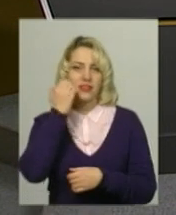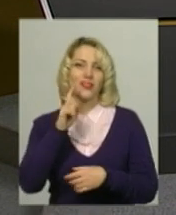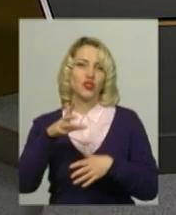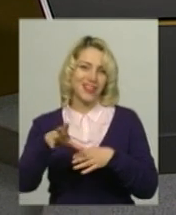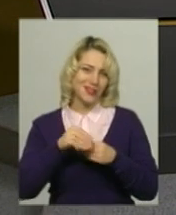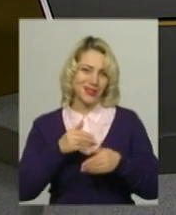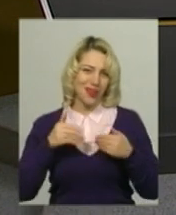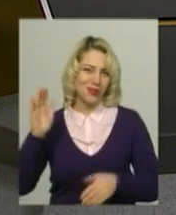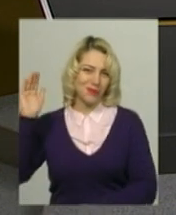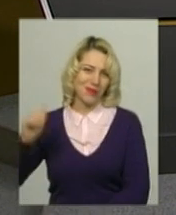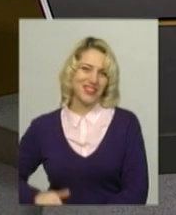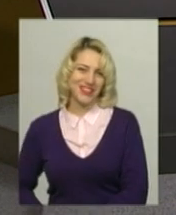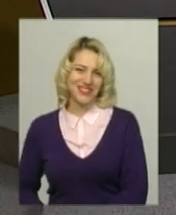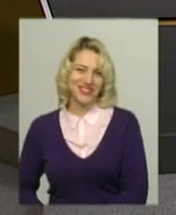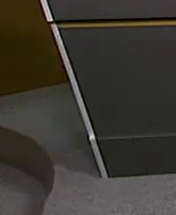що були разом з нами. До побачення.